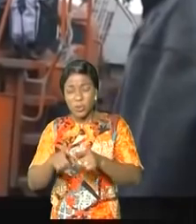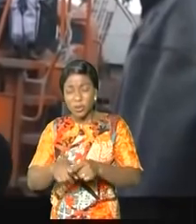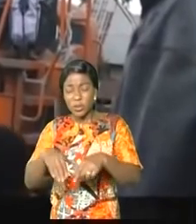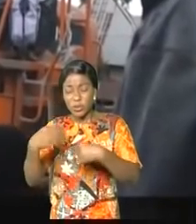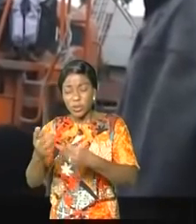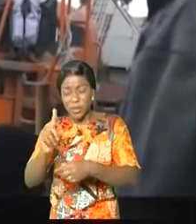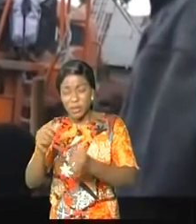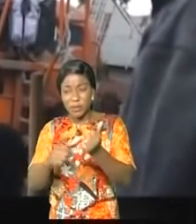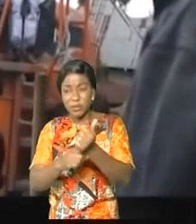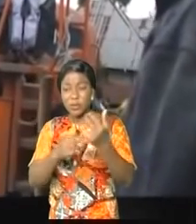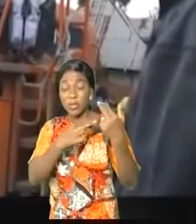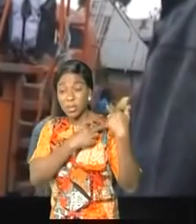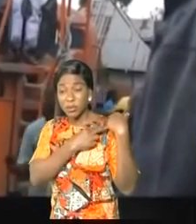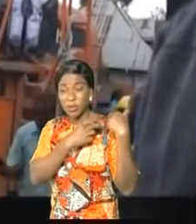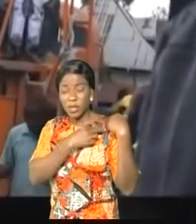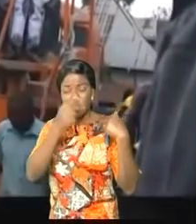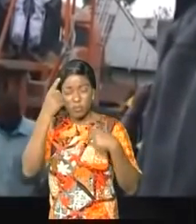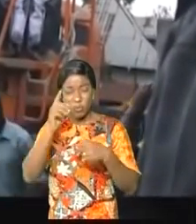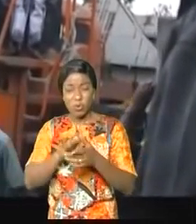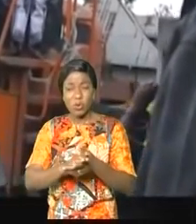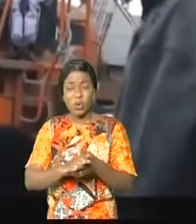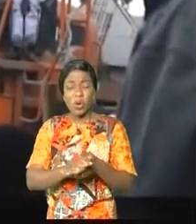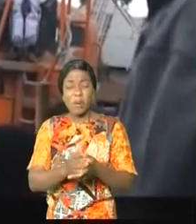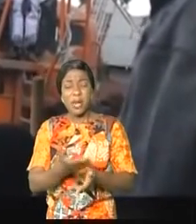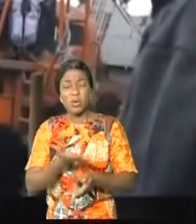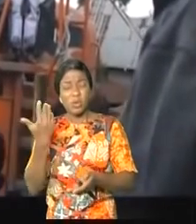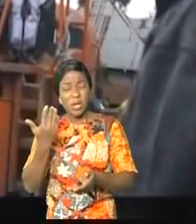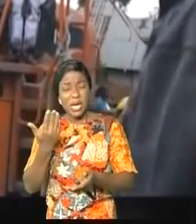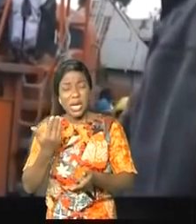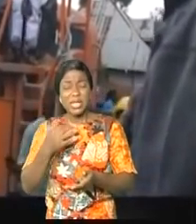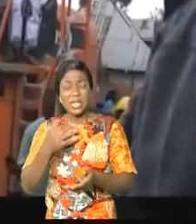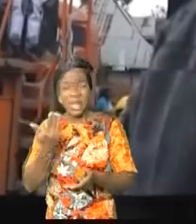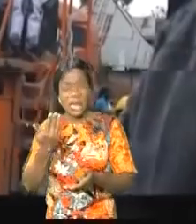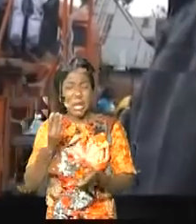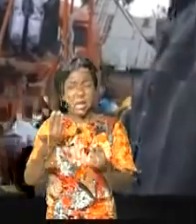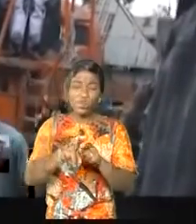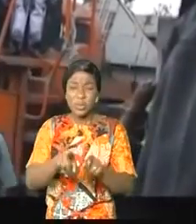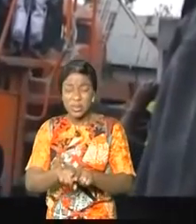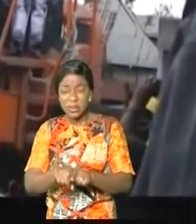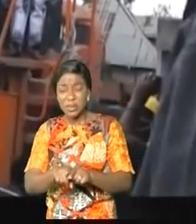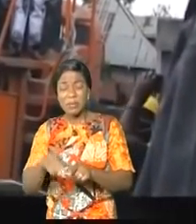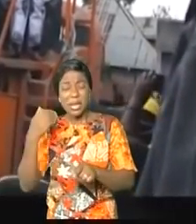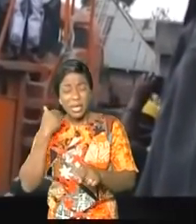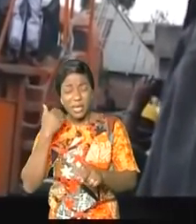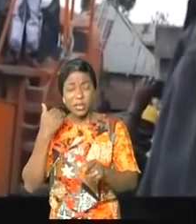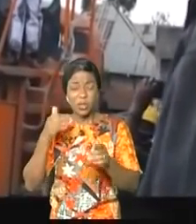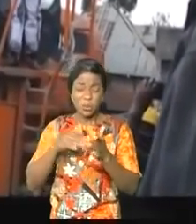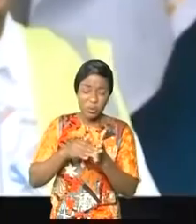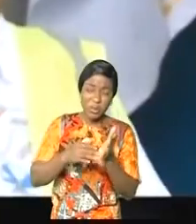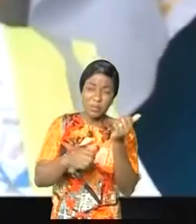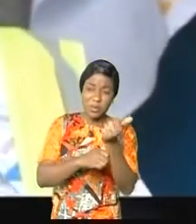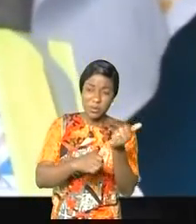ville de Goma. Question d'éviter l'impact négatif sur la santé humaine, explique Mme Liliane Mikindo.